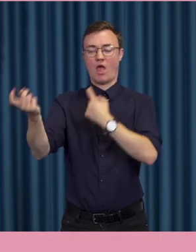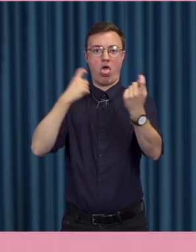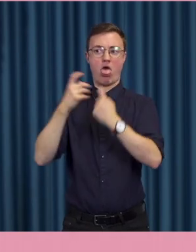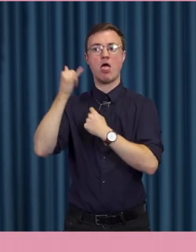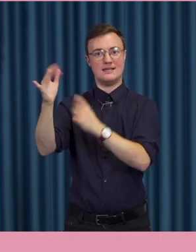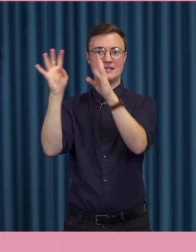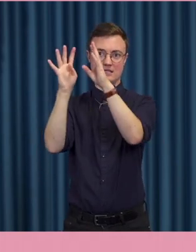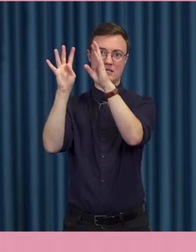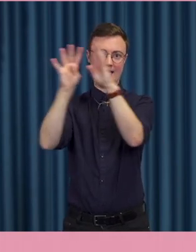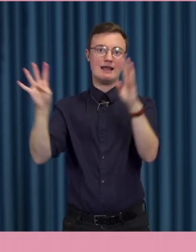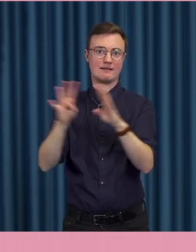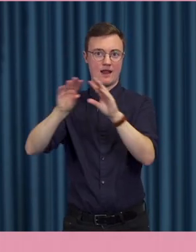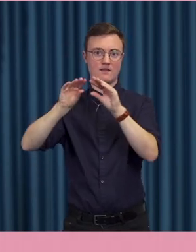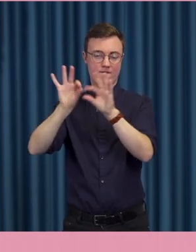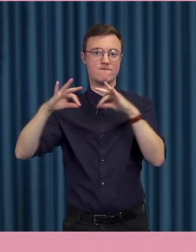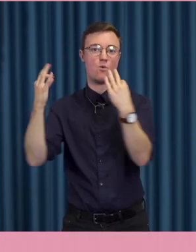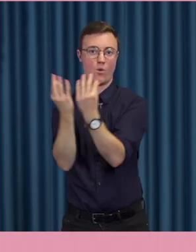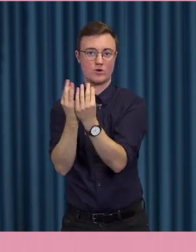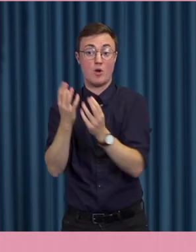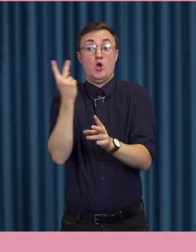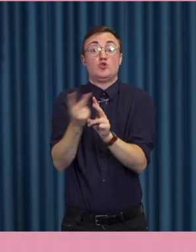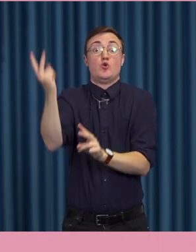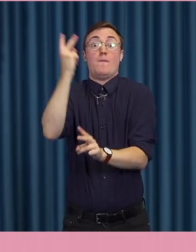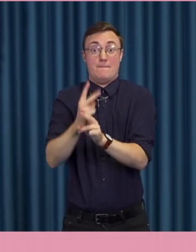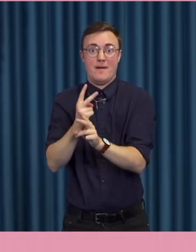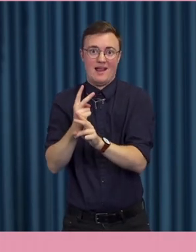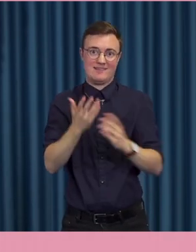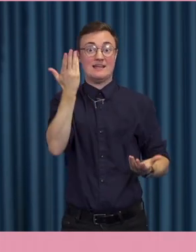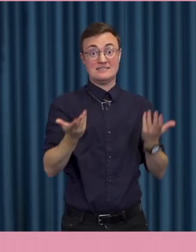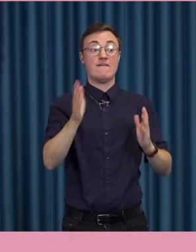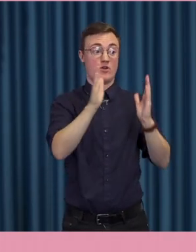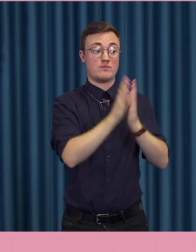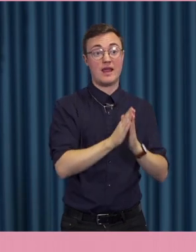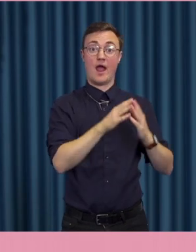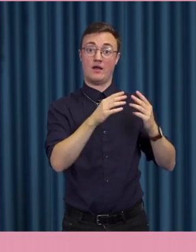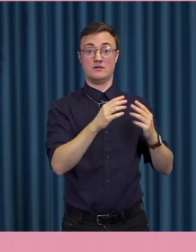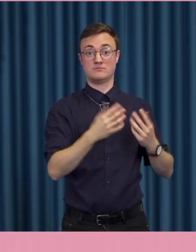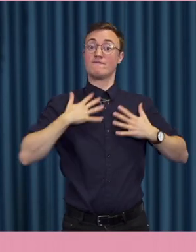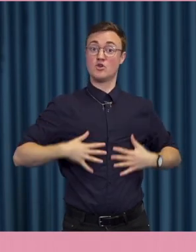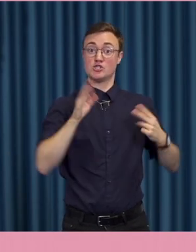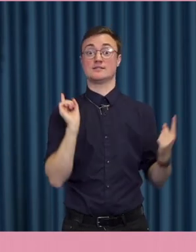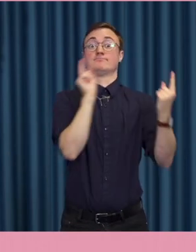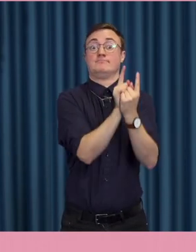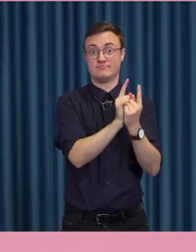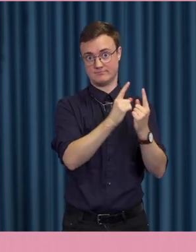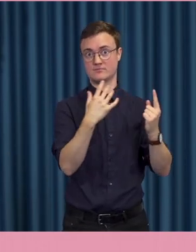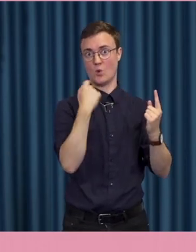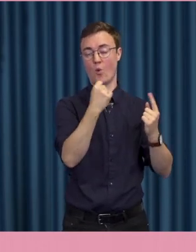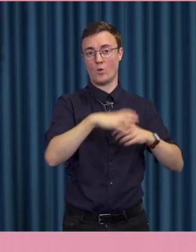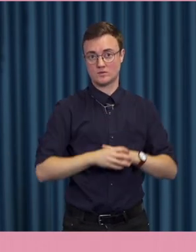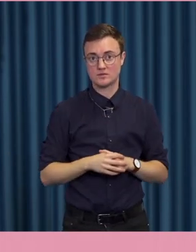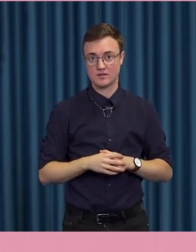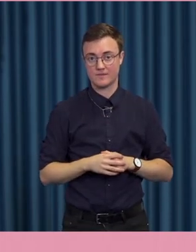som blivit utsatta är dubbelt så stort som de som fått ta emot hot öga mot öga. För att få en illustration gjorde jag en snabb sökning